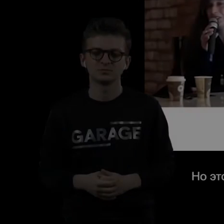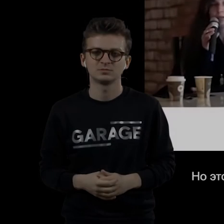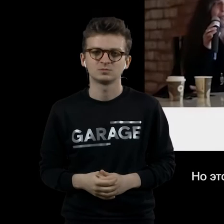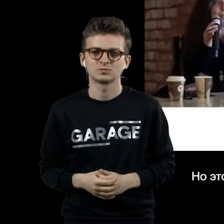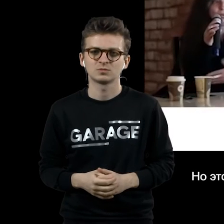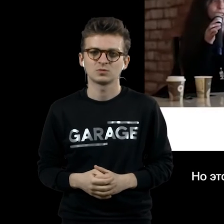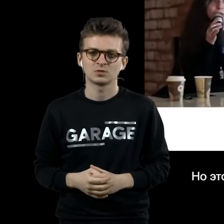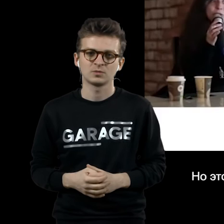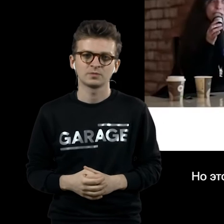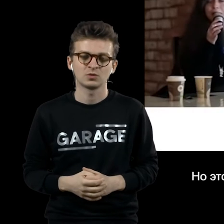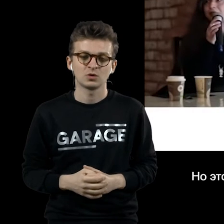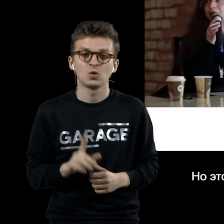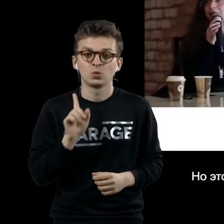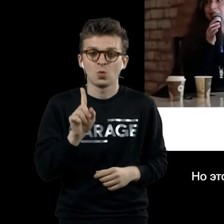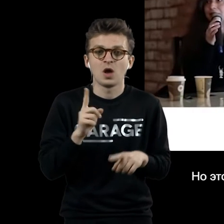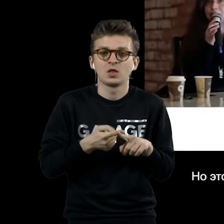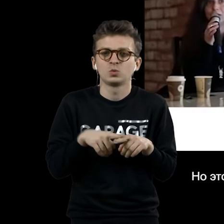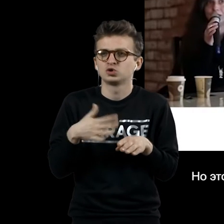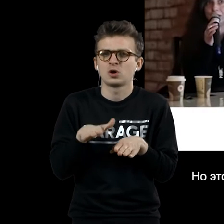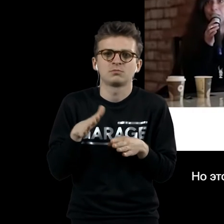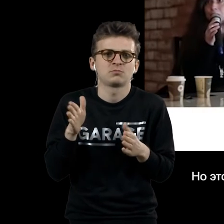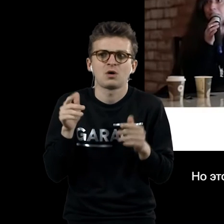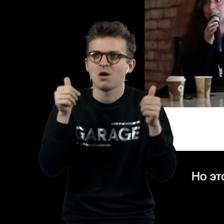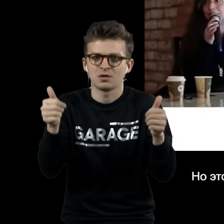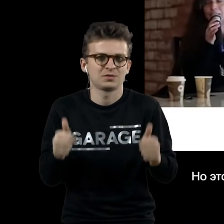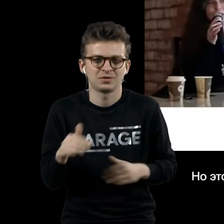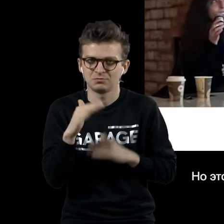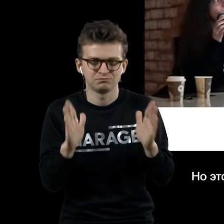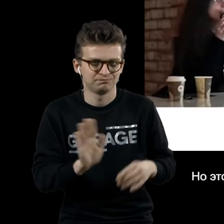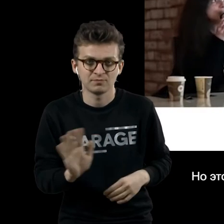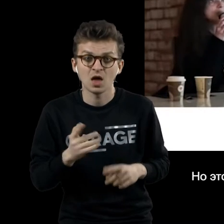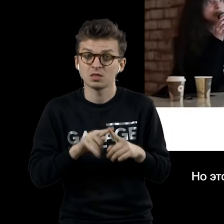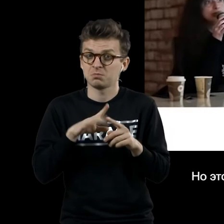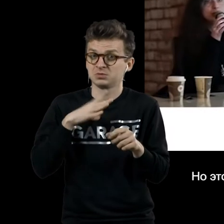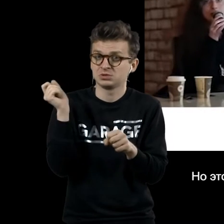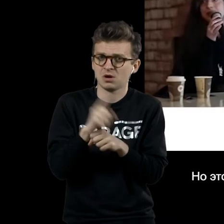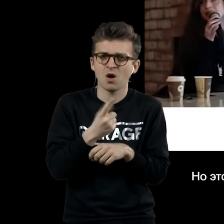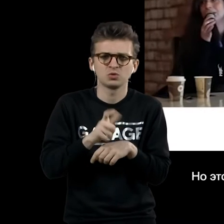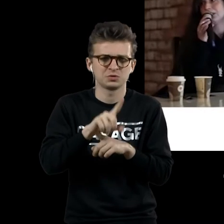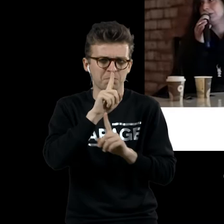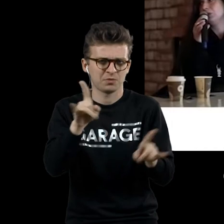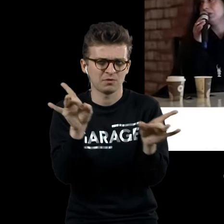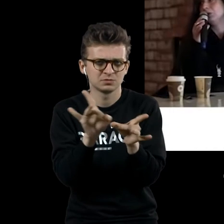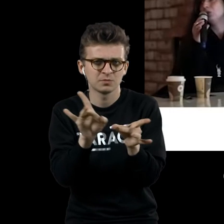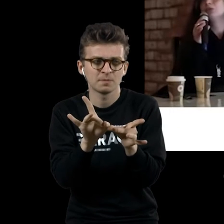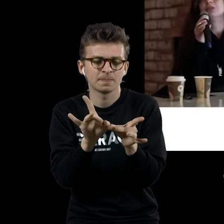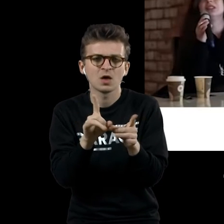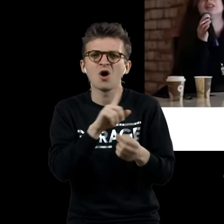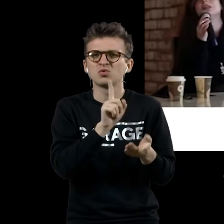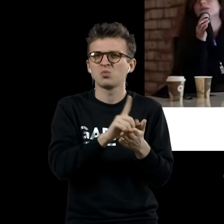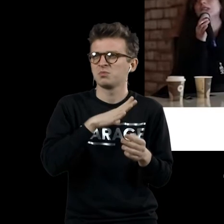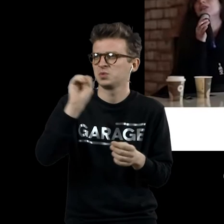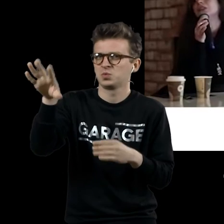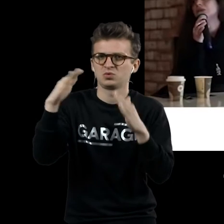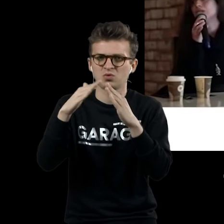Можно как бы... Ну, это уже не совсем картина. Эта работа была сделана на заказ, она очень странного формата, она должна была у кого-то дома